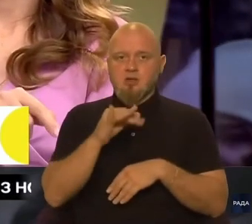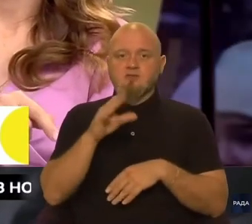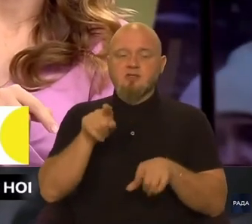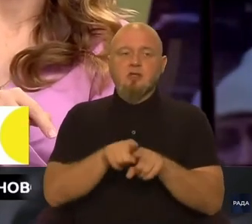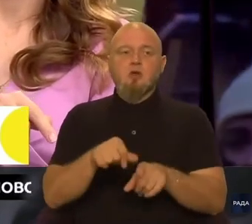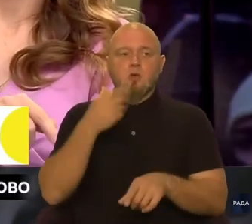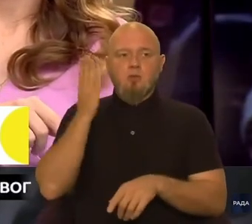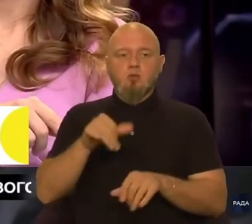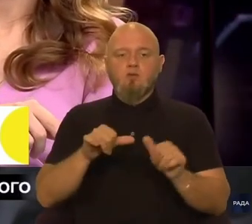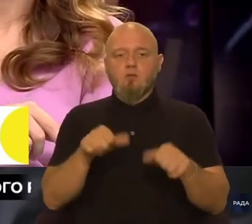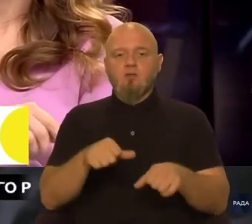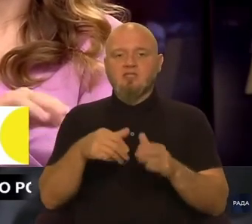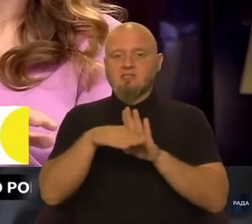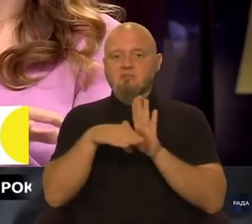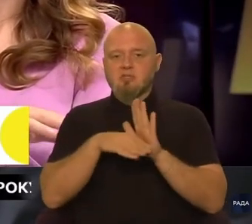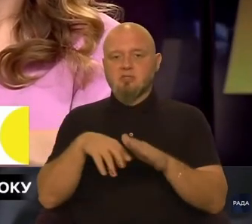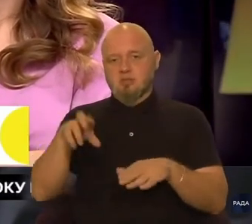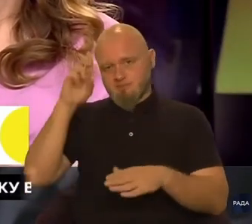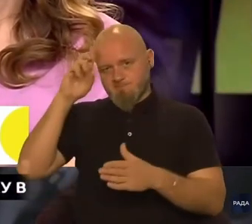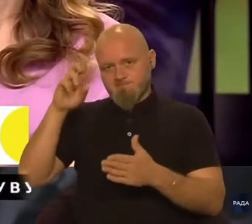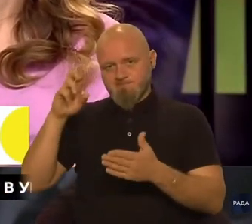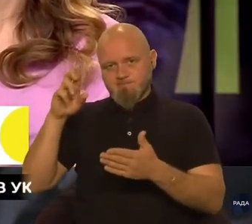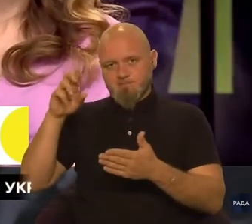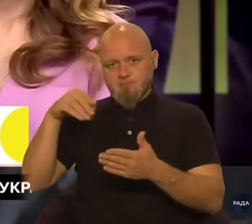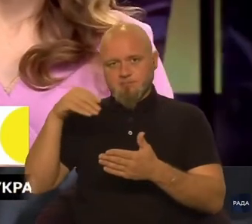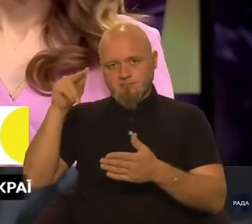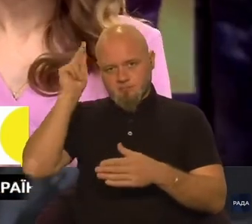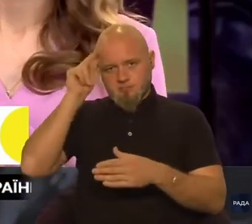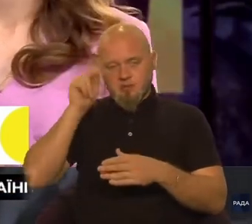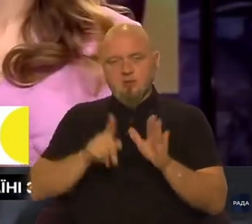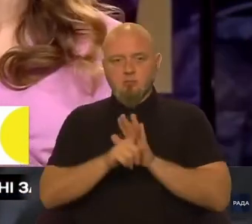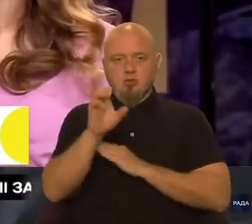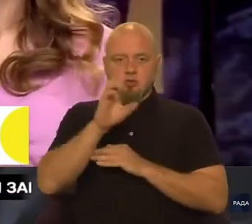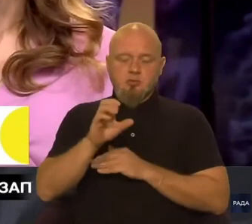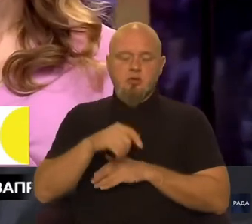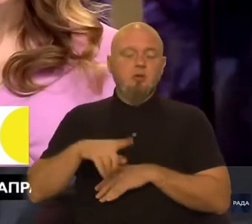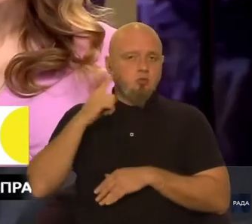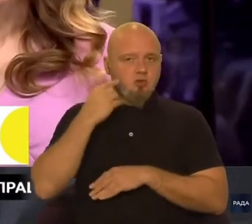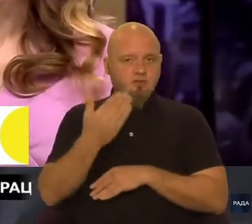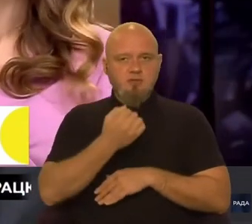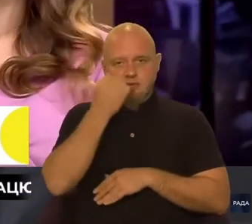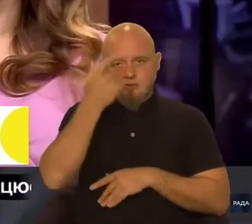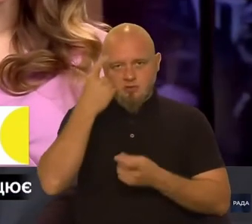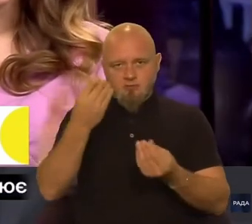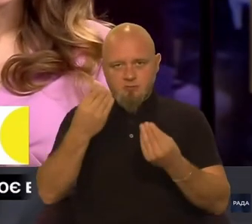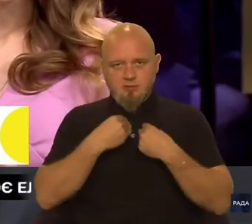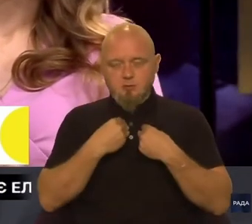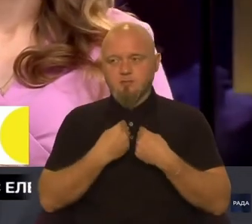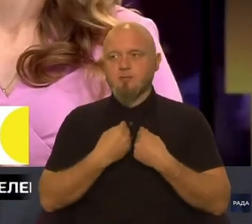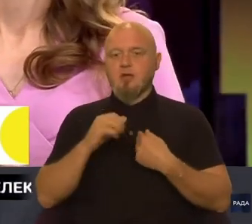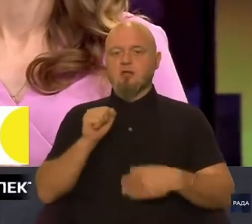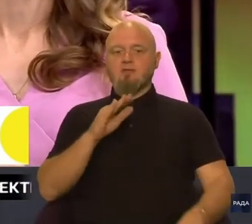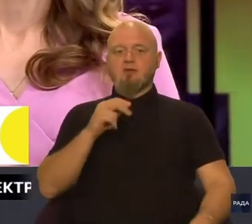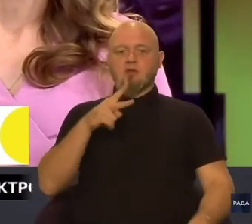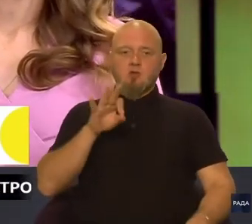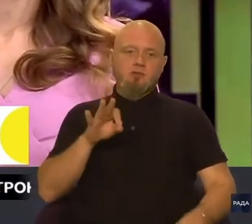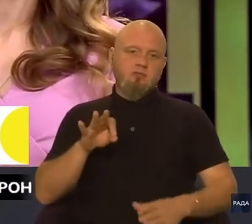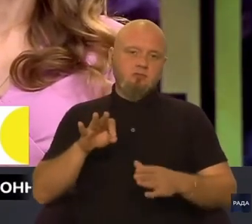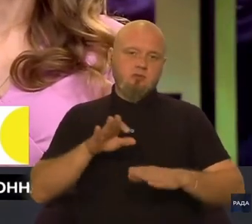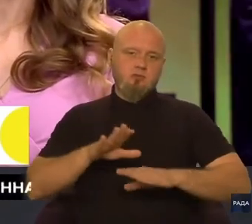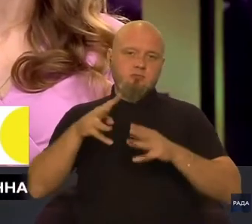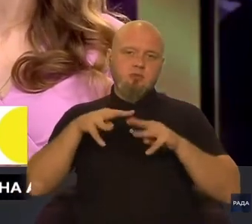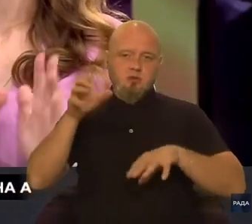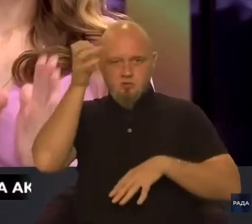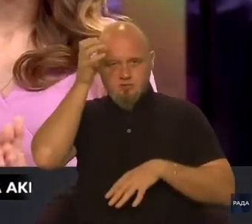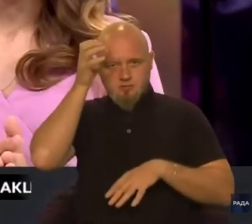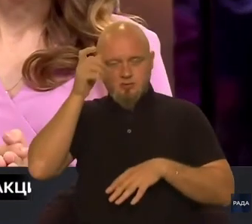будуть формуватись списки бюджетників? початку серпня. А початку серпня. Я почула вас. Пане Андрію, дякую за інформацію. Андрій Вітренко, заступник міністра освіти